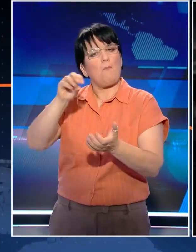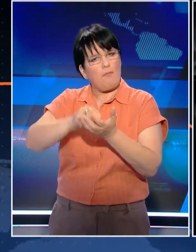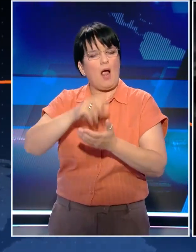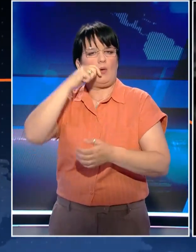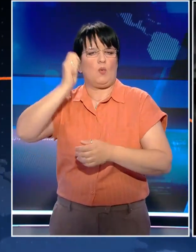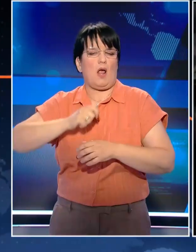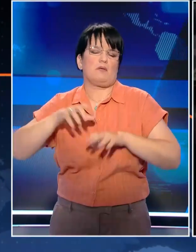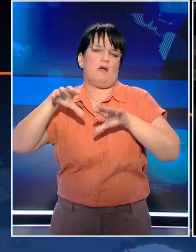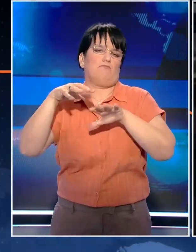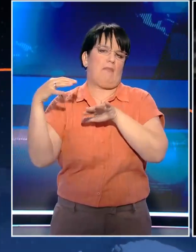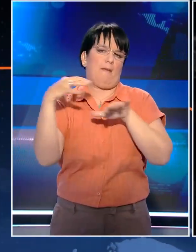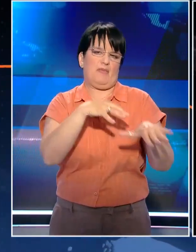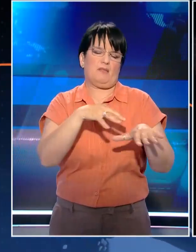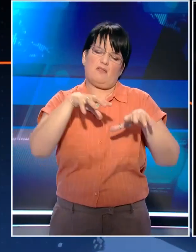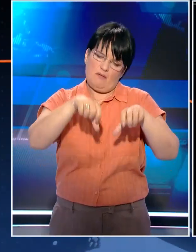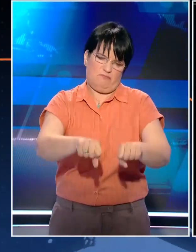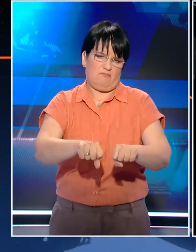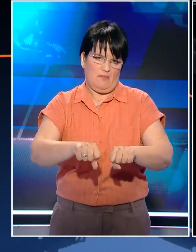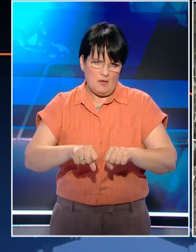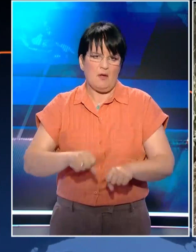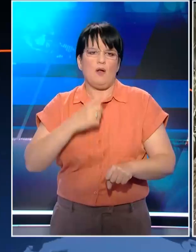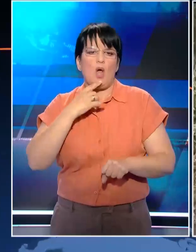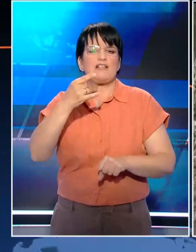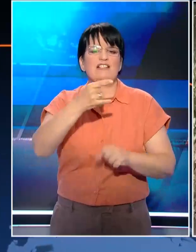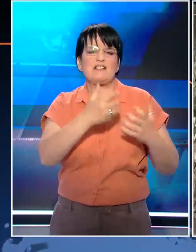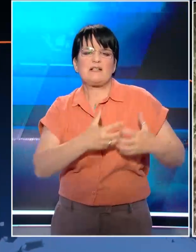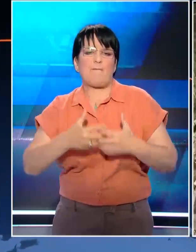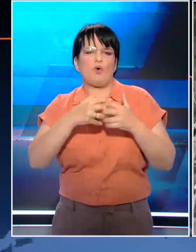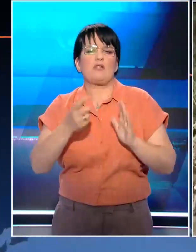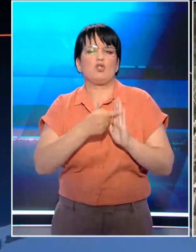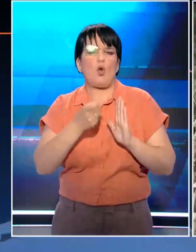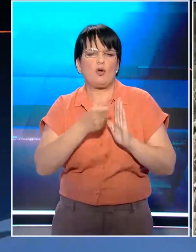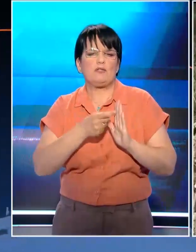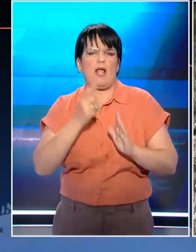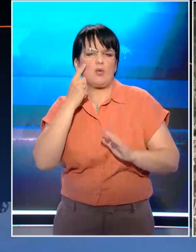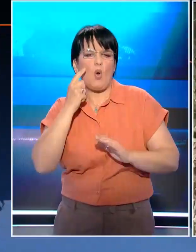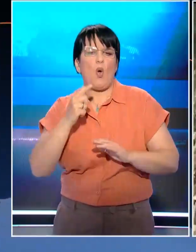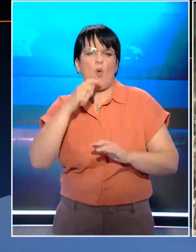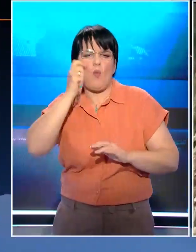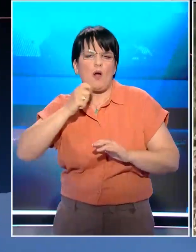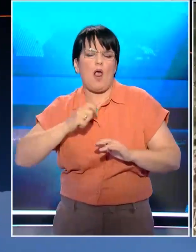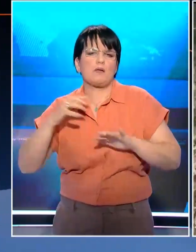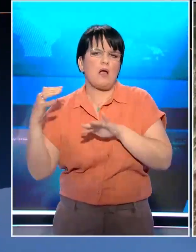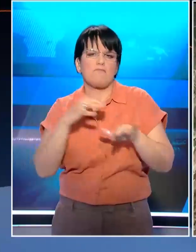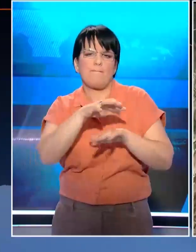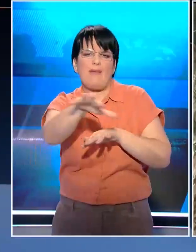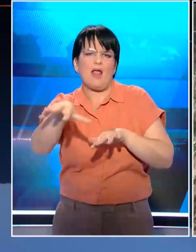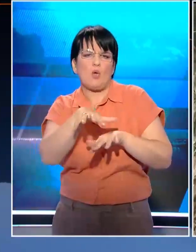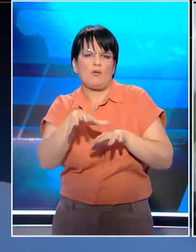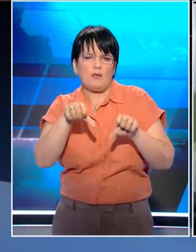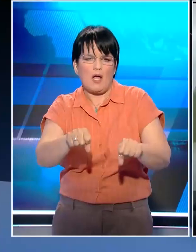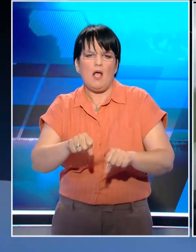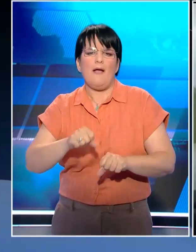Η Ουκρανική αντεπίθεση, όπως όλα δείχνουν, προσανατολίζεται στη Ζαπορίζια και τον Ντονιέτσκ. Οι μάχες μένονται στα νότια και τα ανατολικά την ώρα που οι Ινωμένες Πολιτείες,